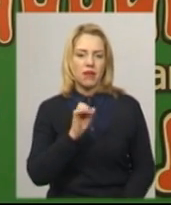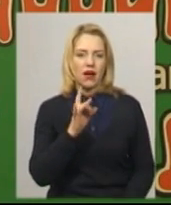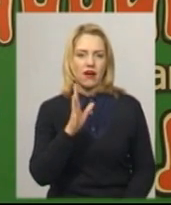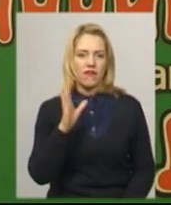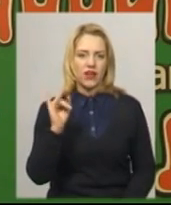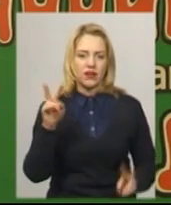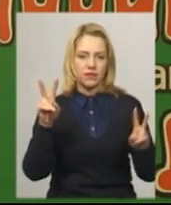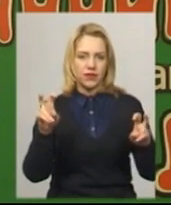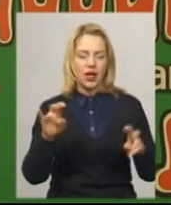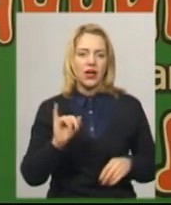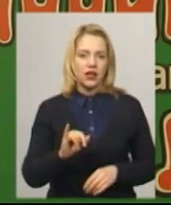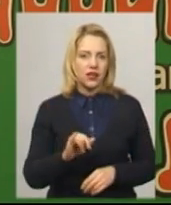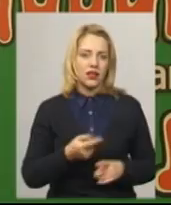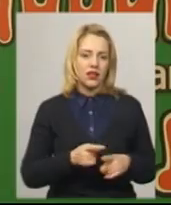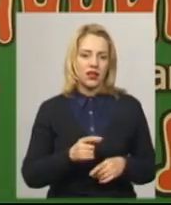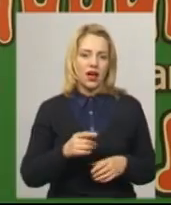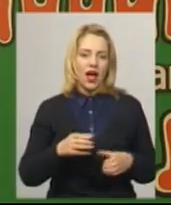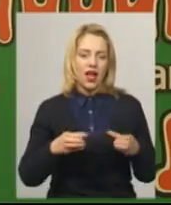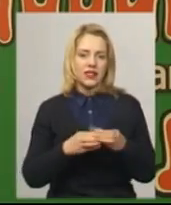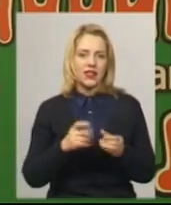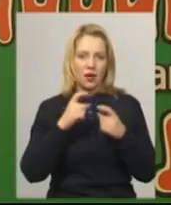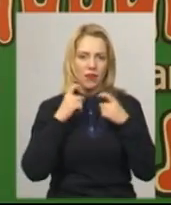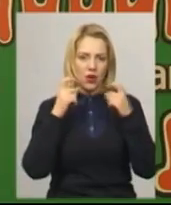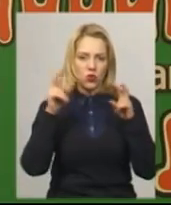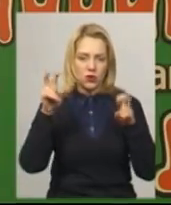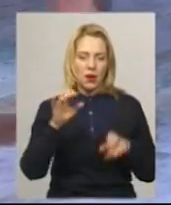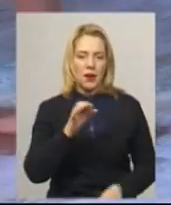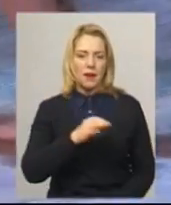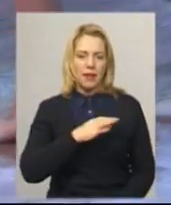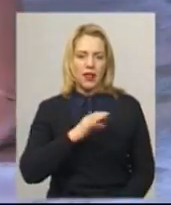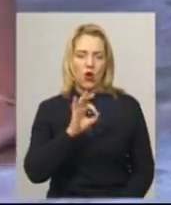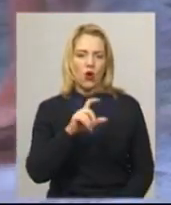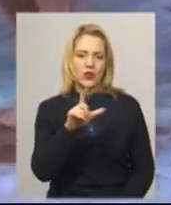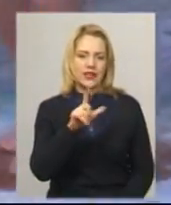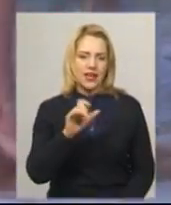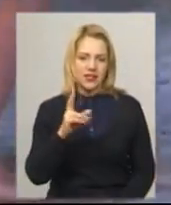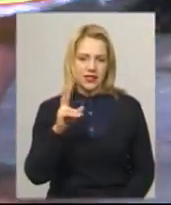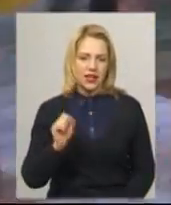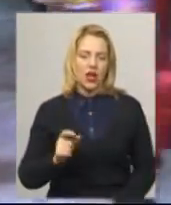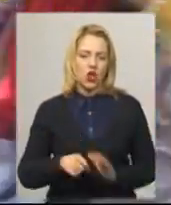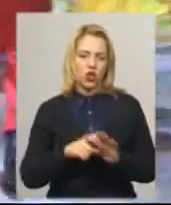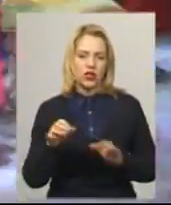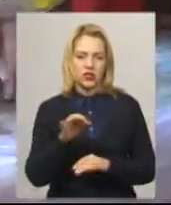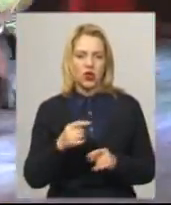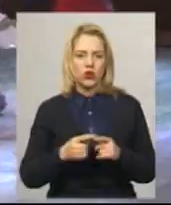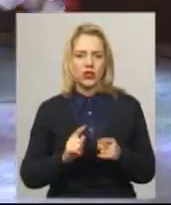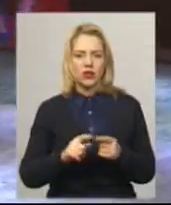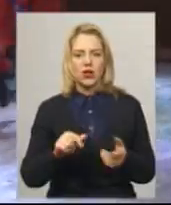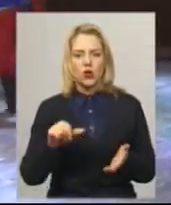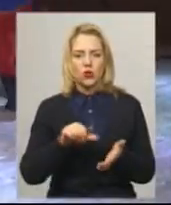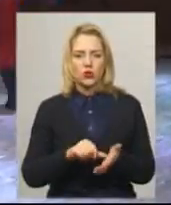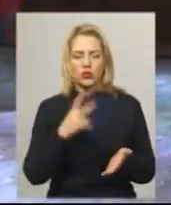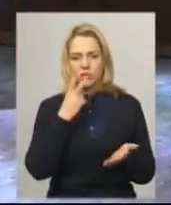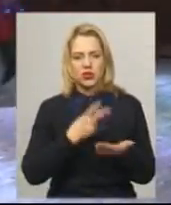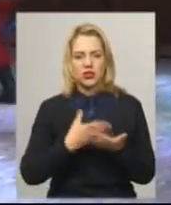ансамбль і ансамбль «Усмішка» Білозерської Донецької області. Одна із умов участі у цьогорічному заході – продемонструвати